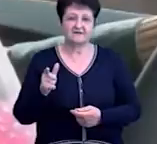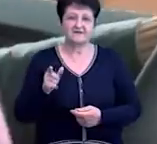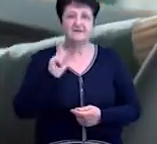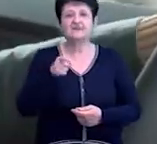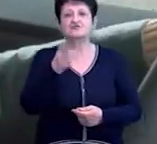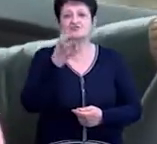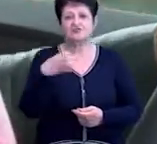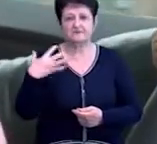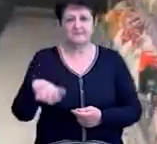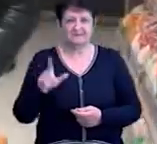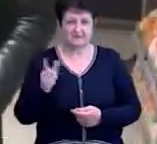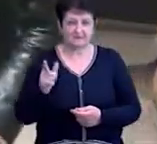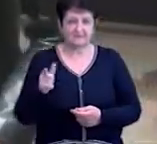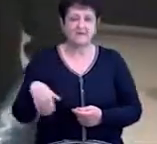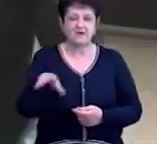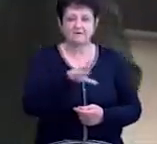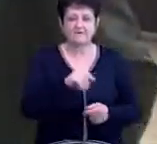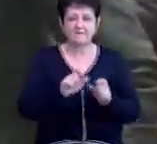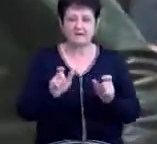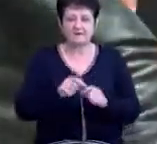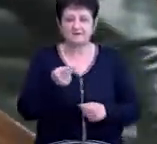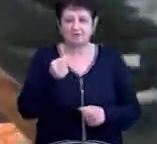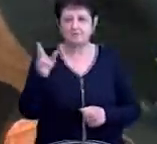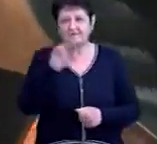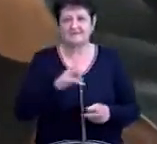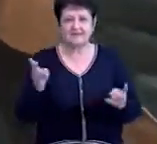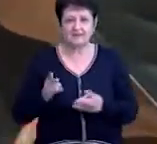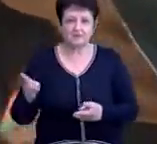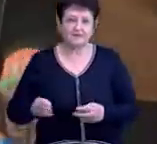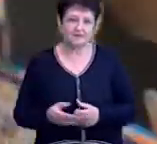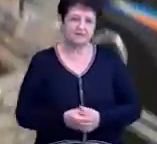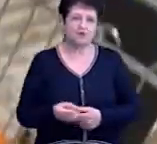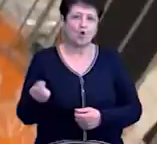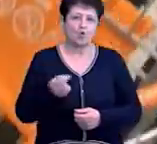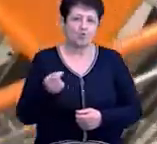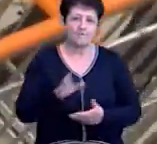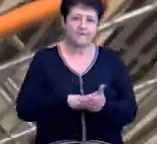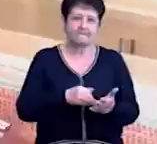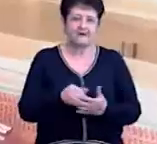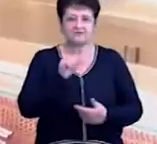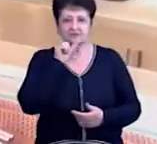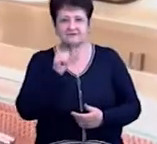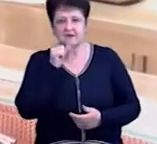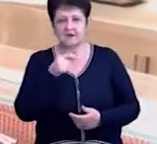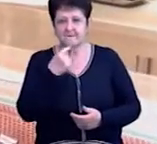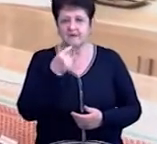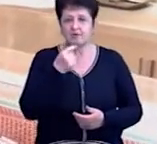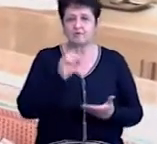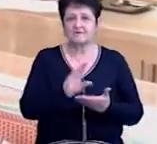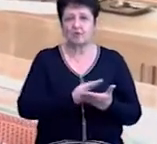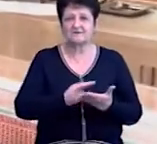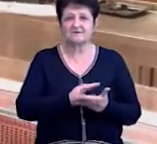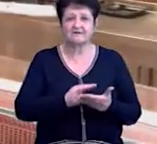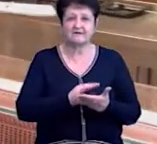1450 гривень ми зібрали. У супермаркеті купили все необхідне. Супи, масло, сахар, макарони, консерви,